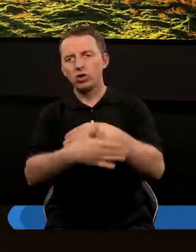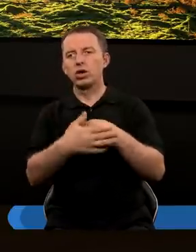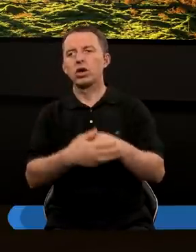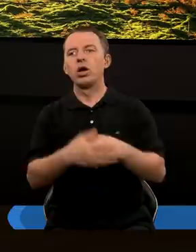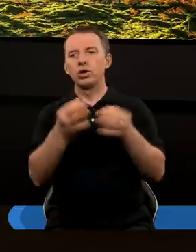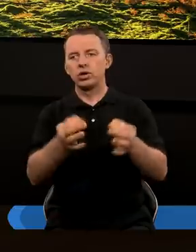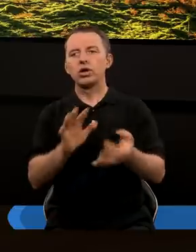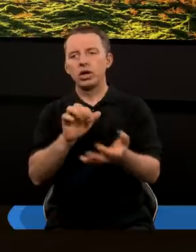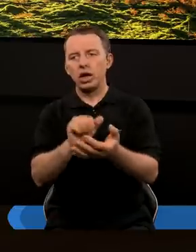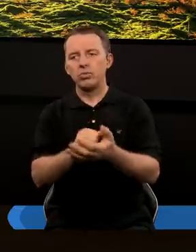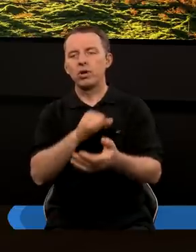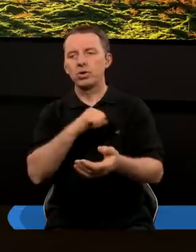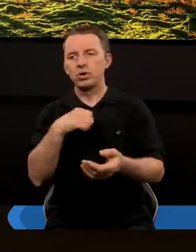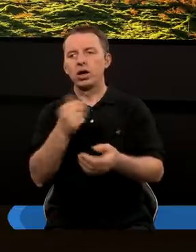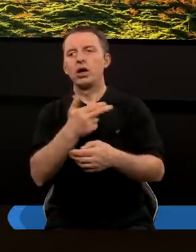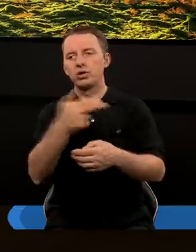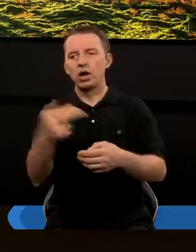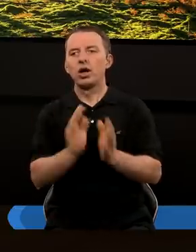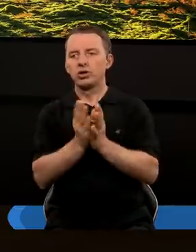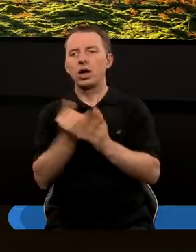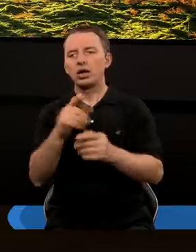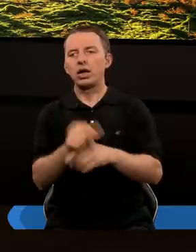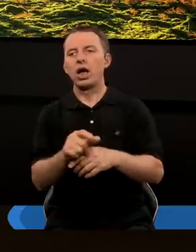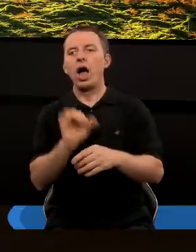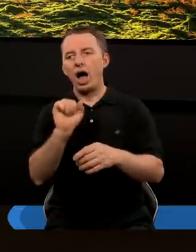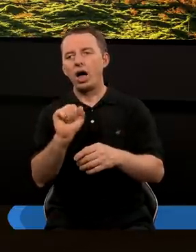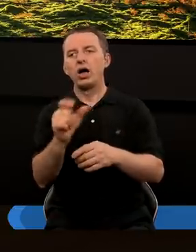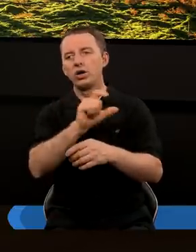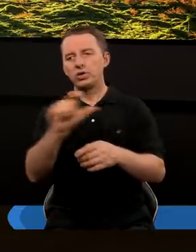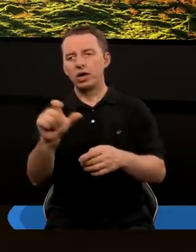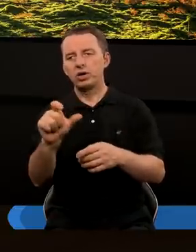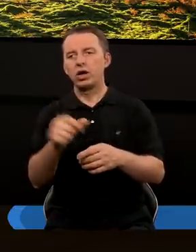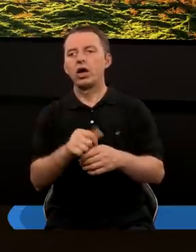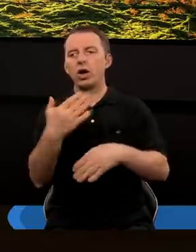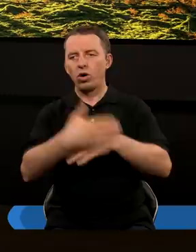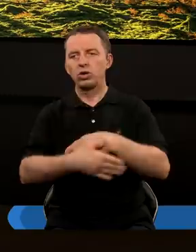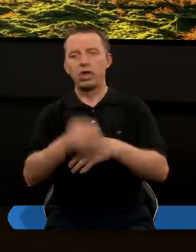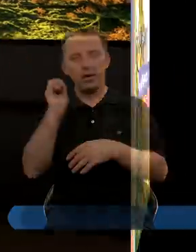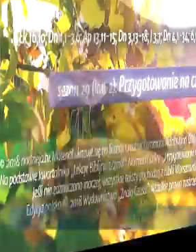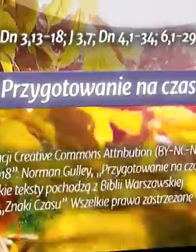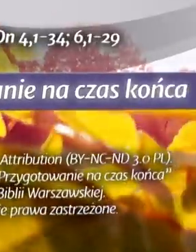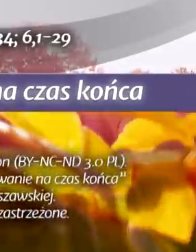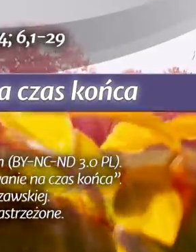a dzisiaj zajmiemy się tematem Księga Daniela a czasy końca.